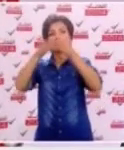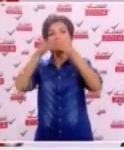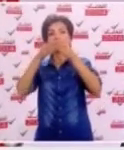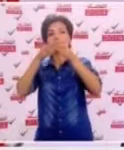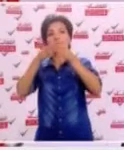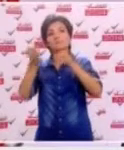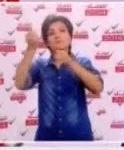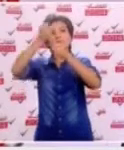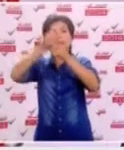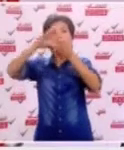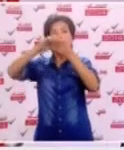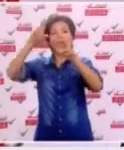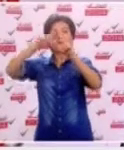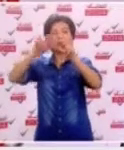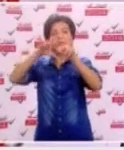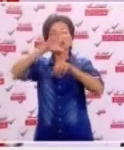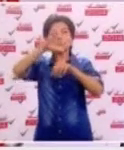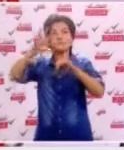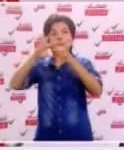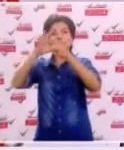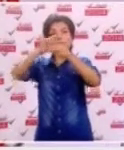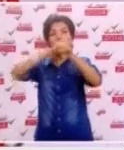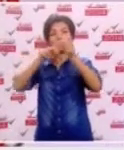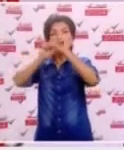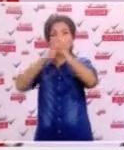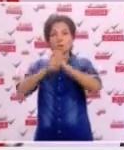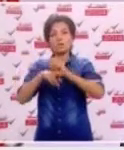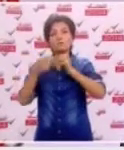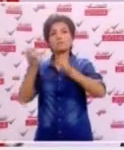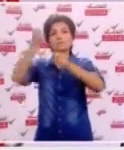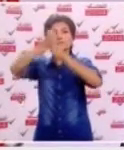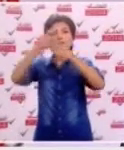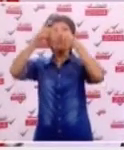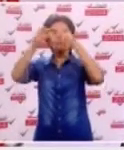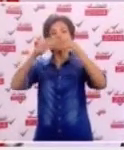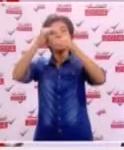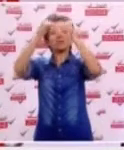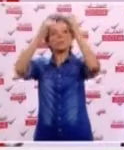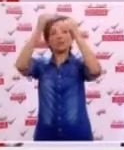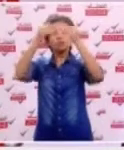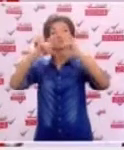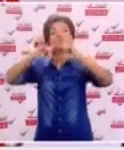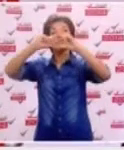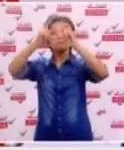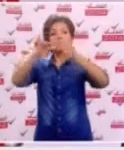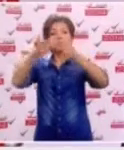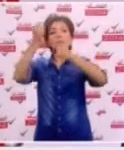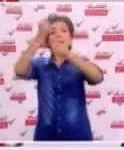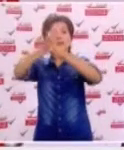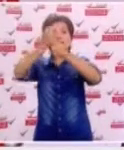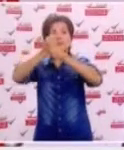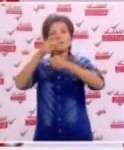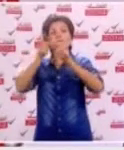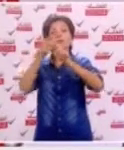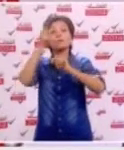ببعث مناطق صناعية بمختلف معتمديات الولاية إحداث مشاريع تنموية توفر مواطن شغل